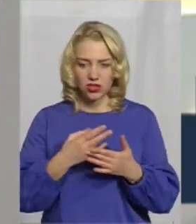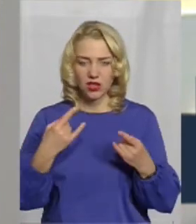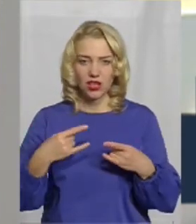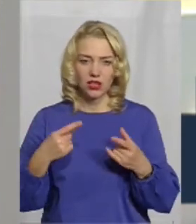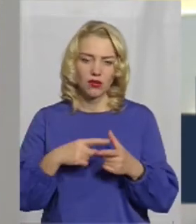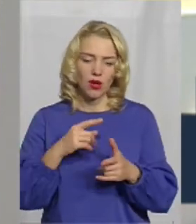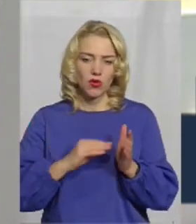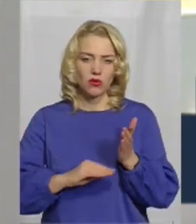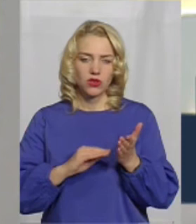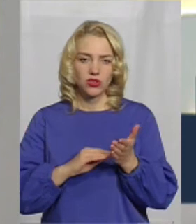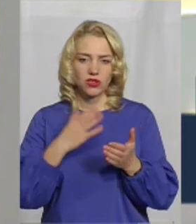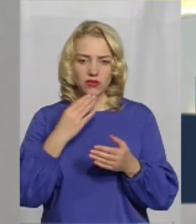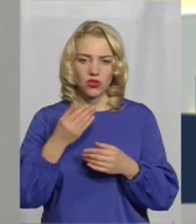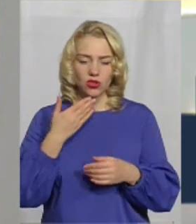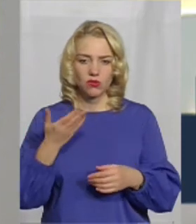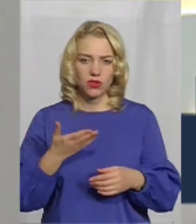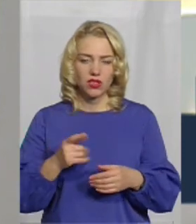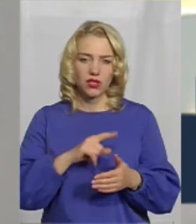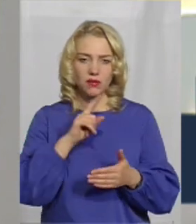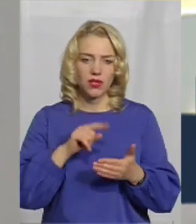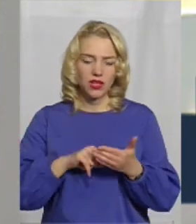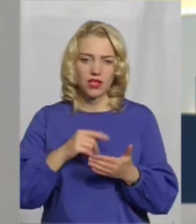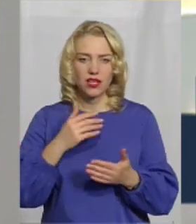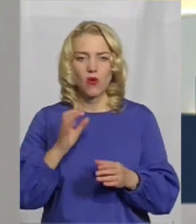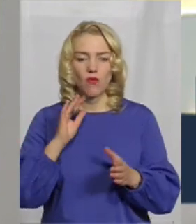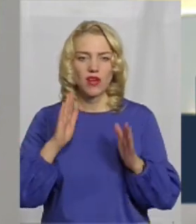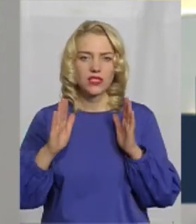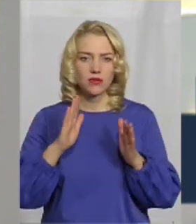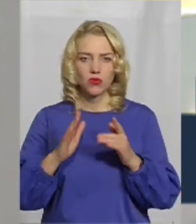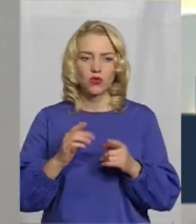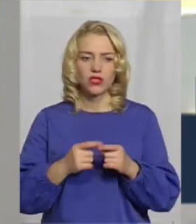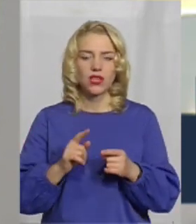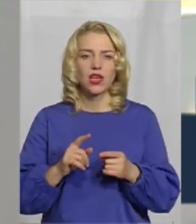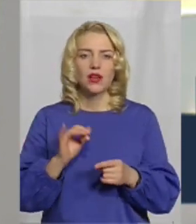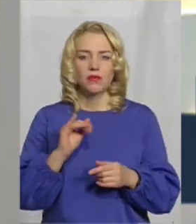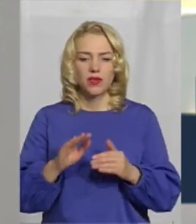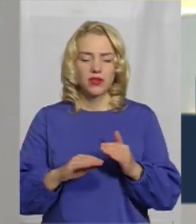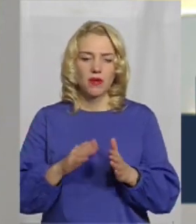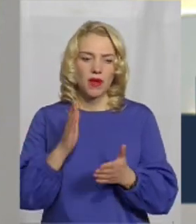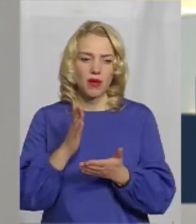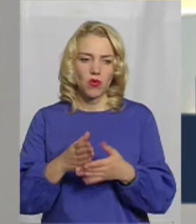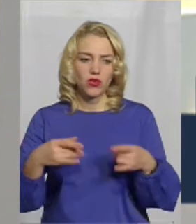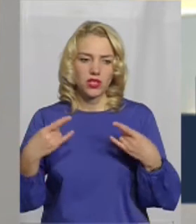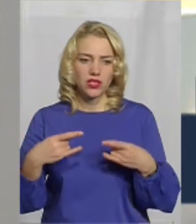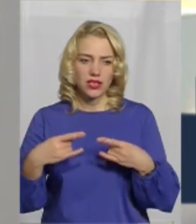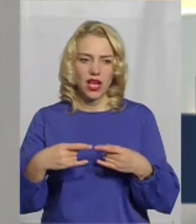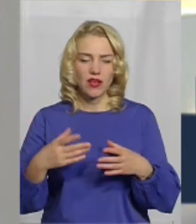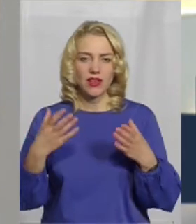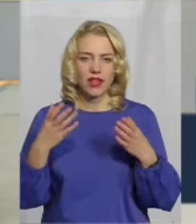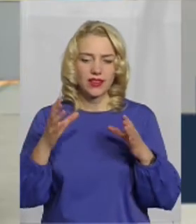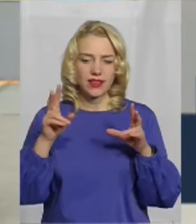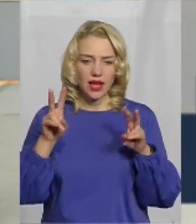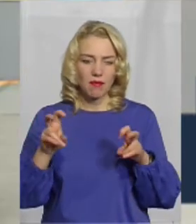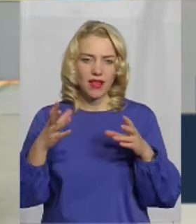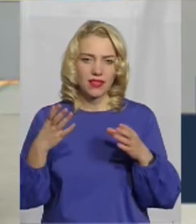або пишіть свої коментарі, ставте свої питання у Фейсбуці на сторінці UA Поділля під прямою трансляцією теми дня.